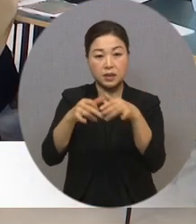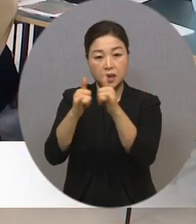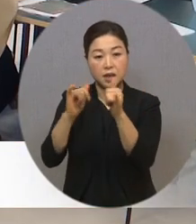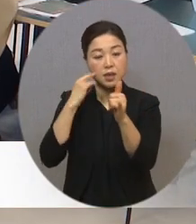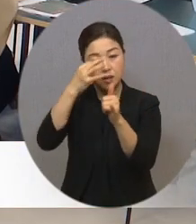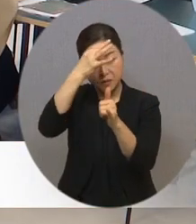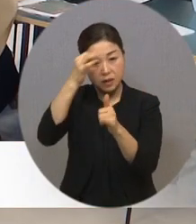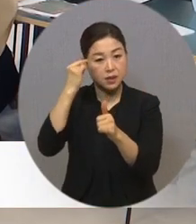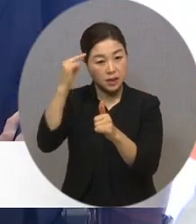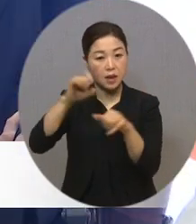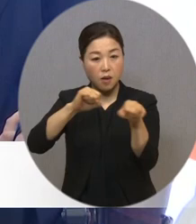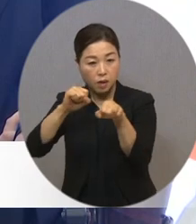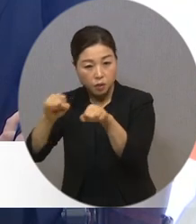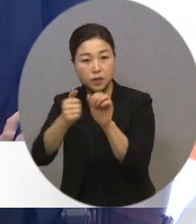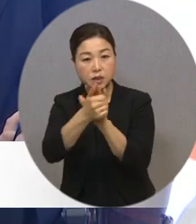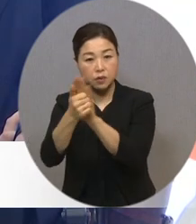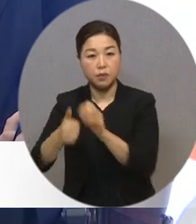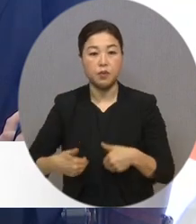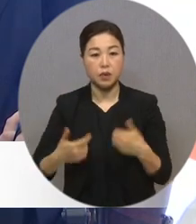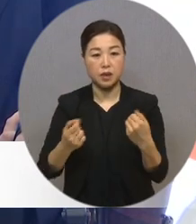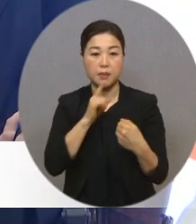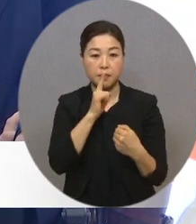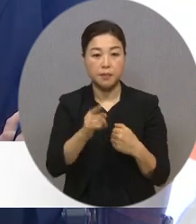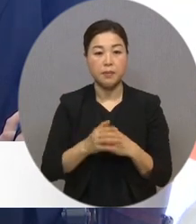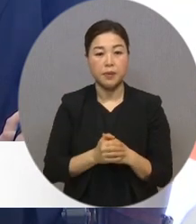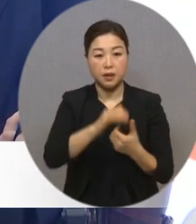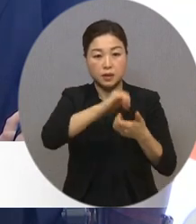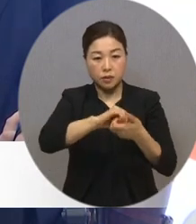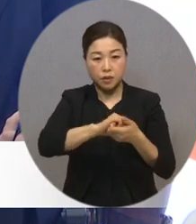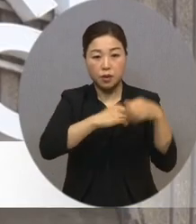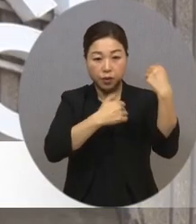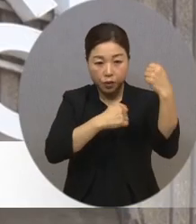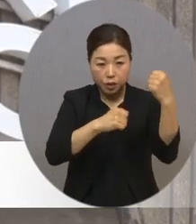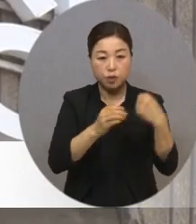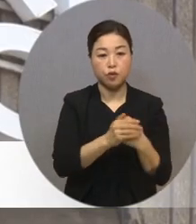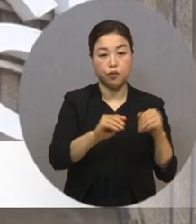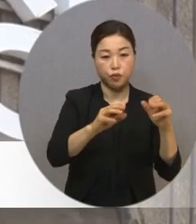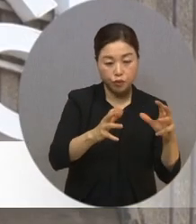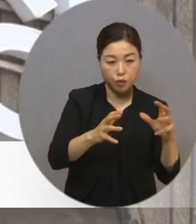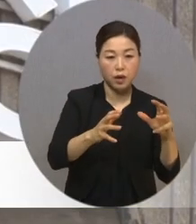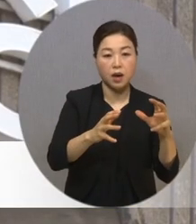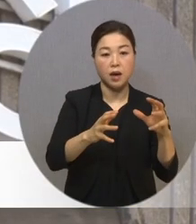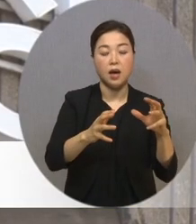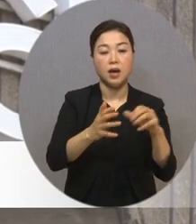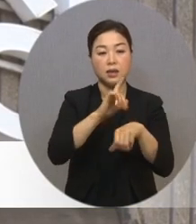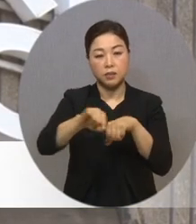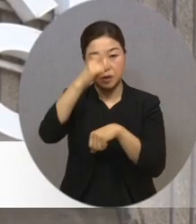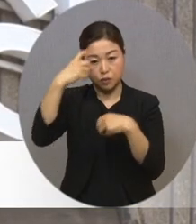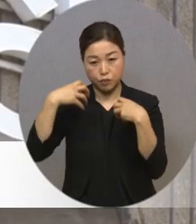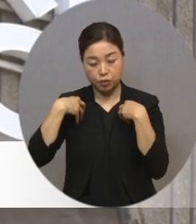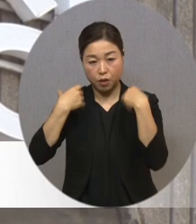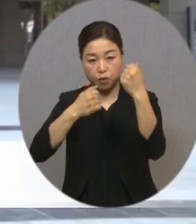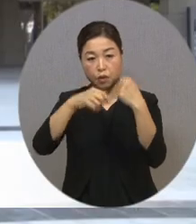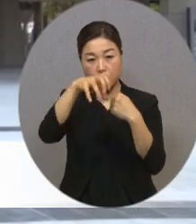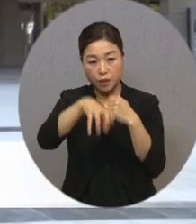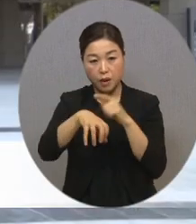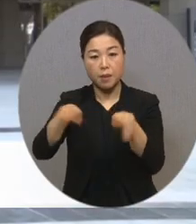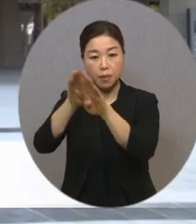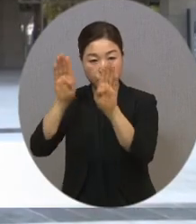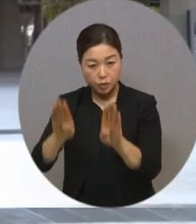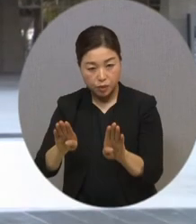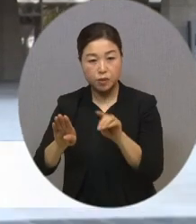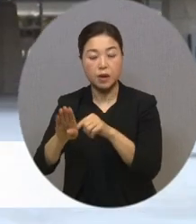강화했습니다. 정기공연 실시대상기관은 국가, 지자체에 등록한 공연장, 박물관 및